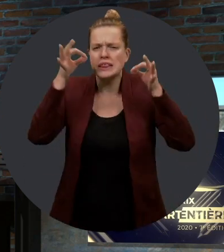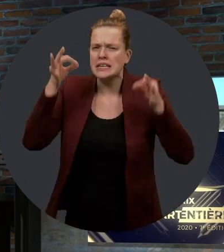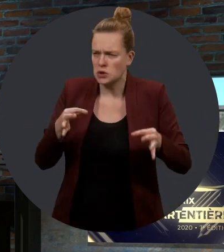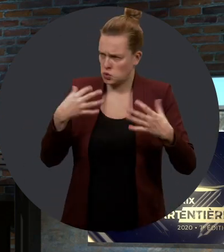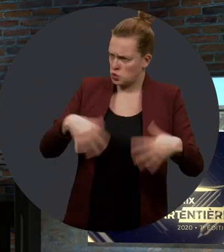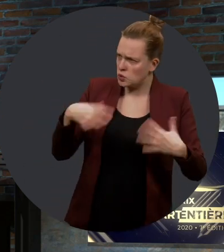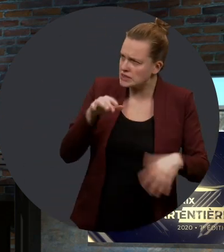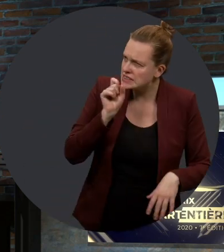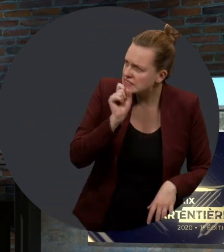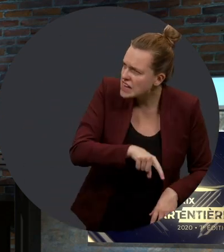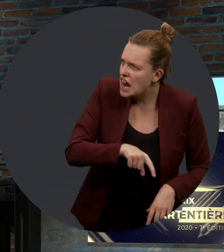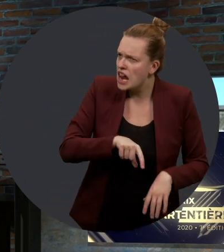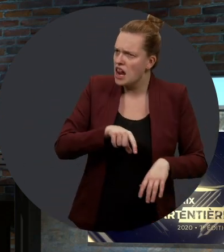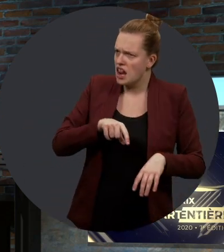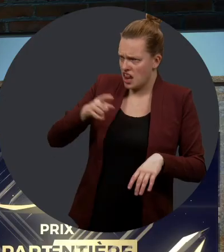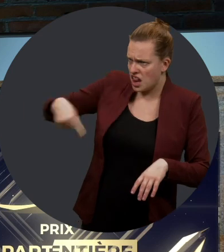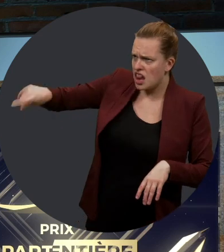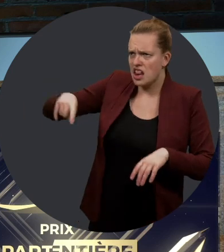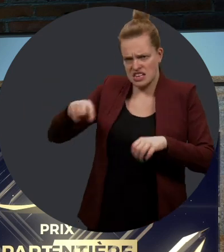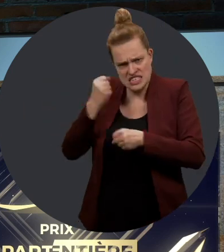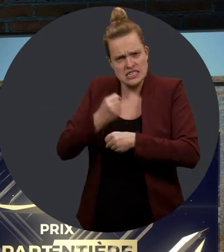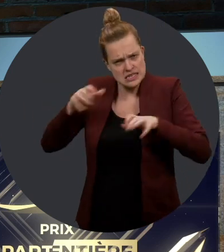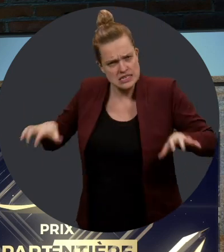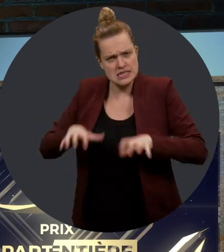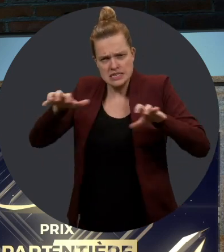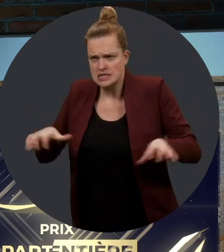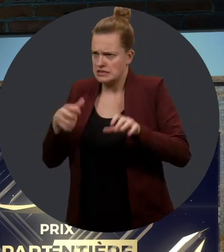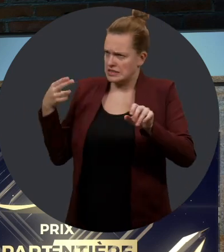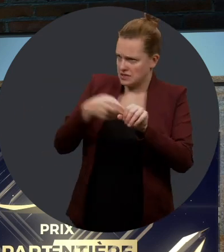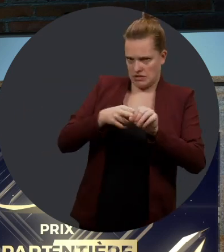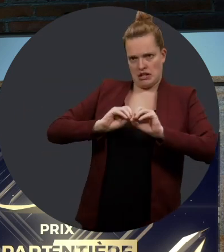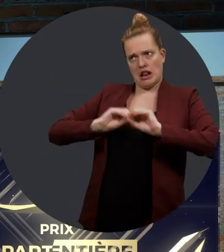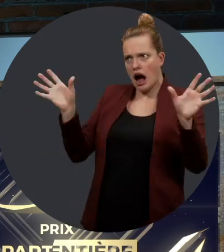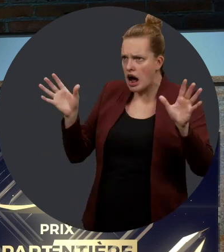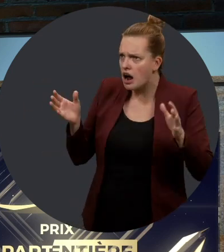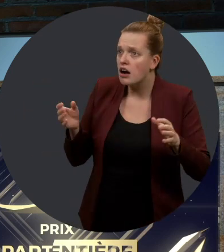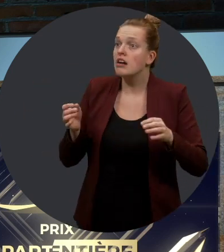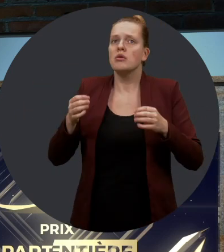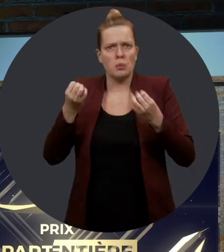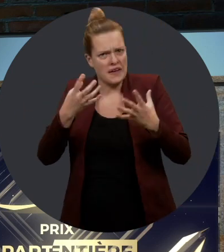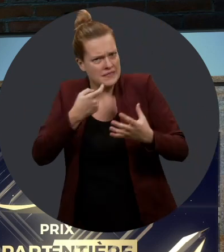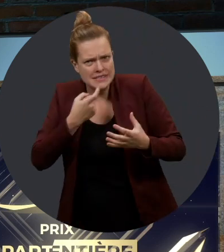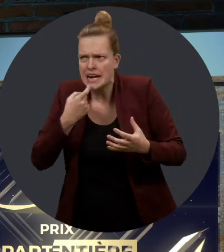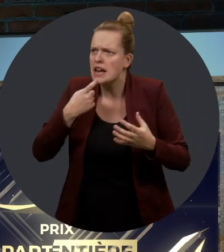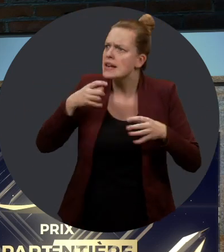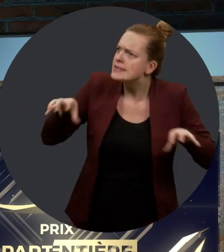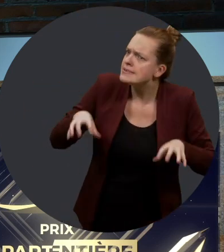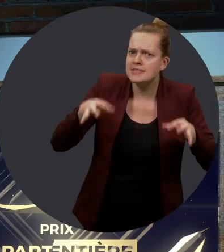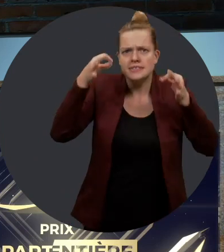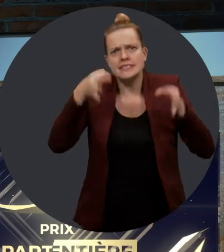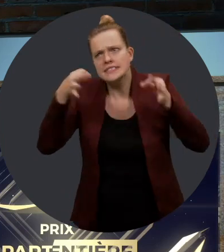déchirants. C'était beaucoup, beaucoup de travail pour tous ceux qui ont été impliqués, évidemment. Ce n pas une tâche facile que de devoir